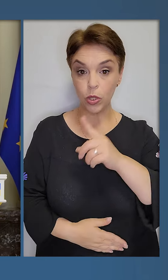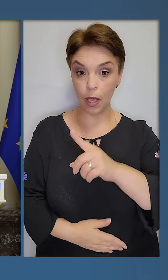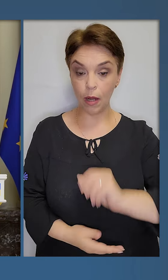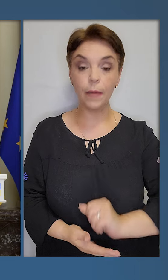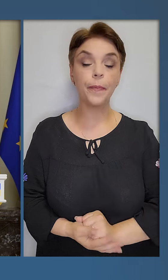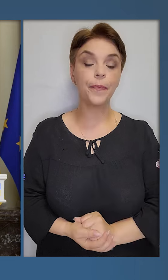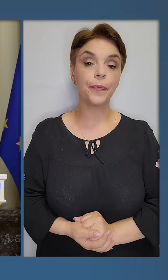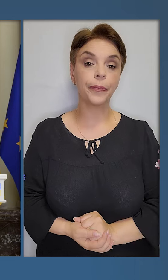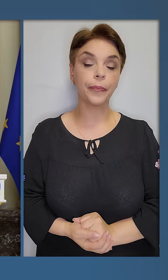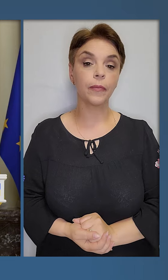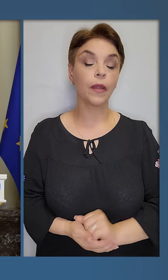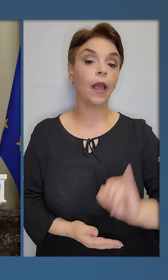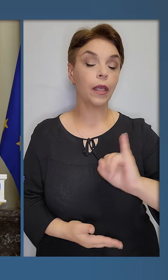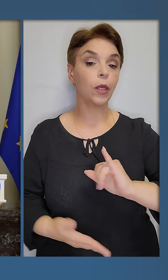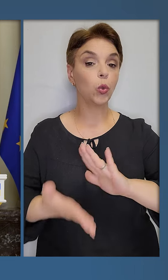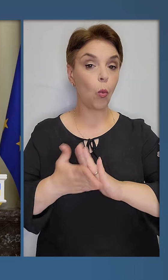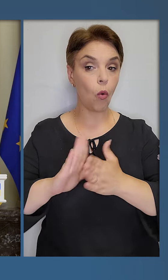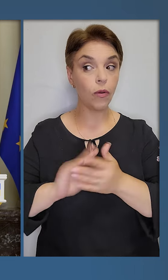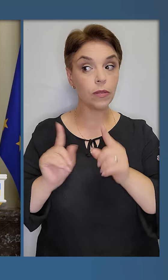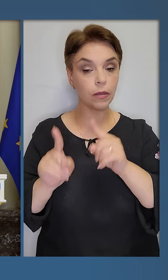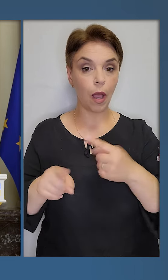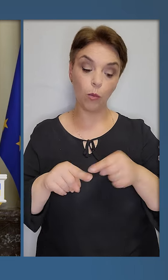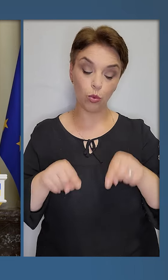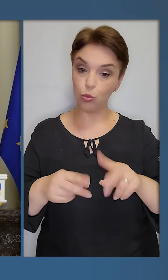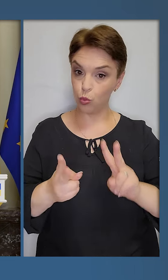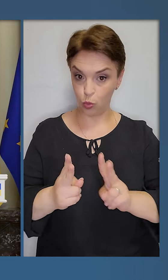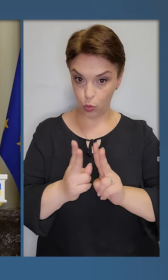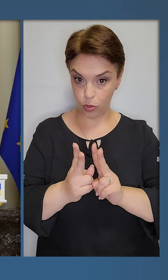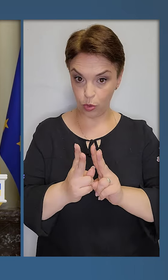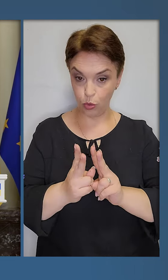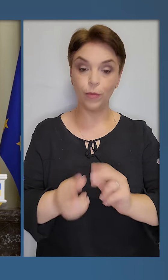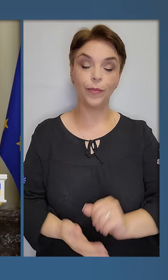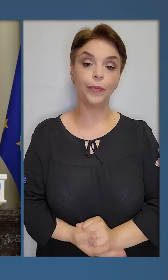і домовилися там про цю зустріч.